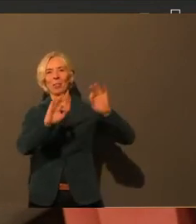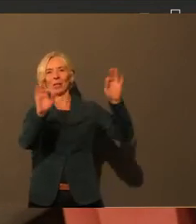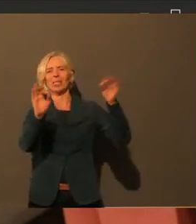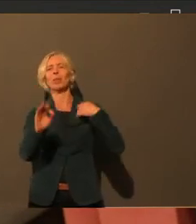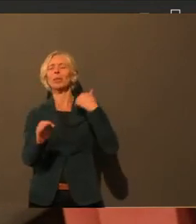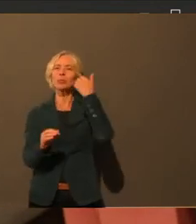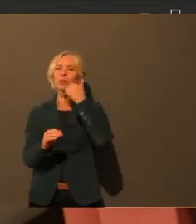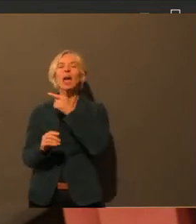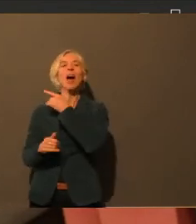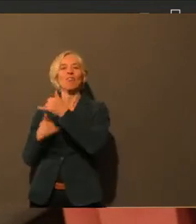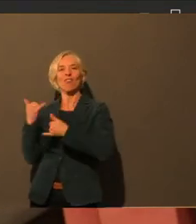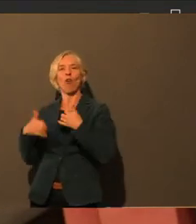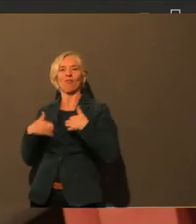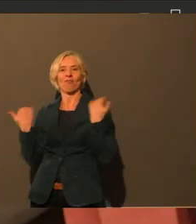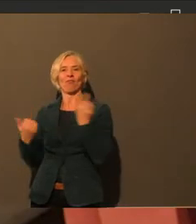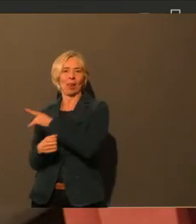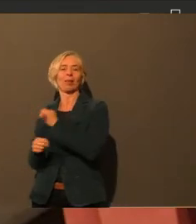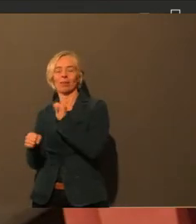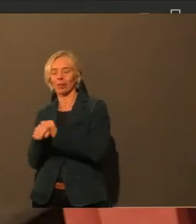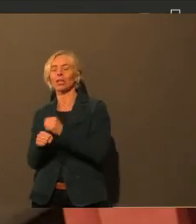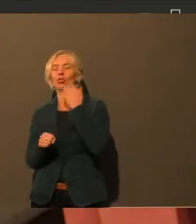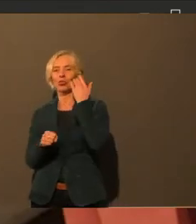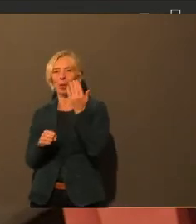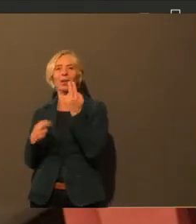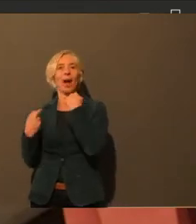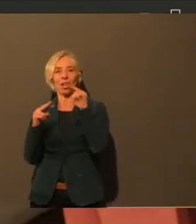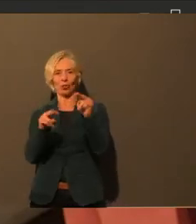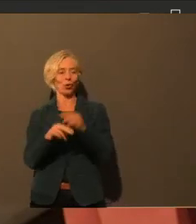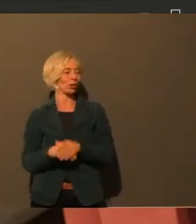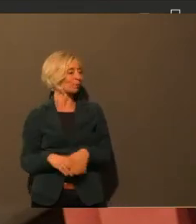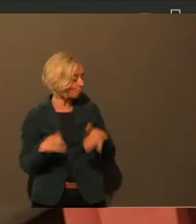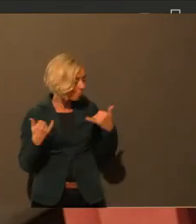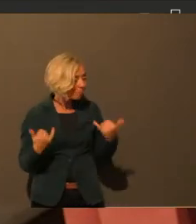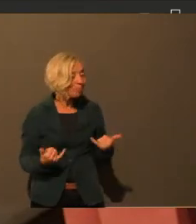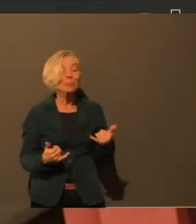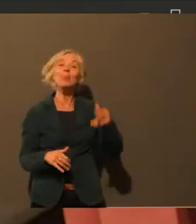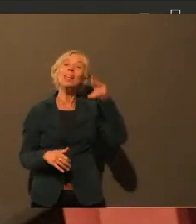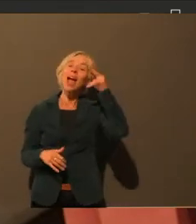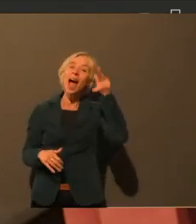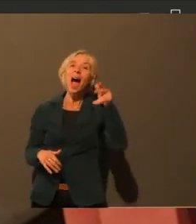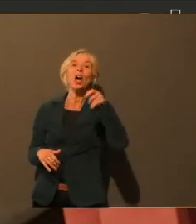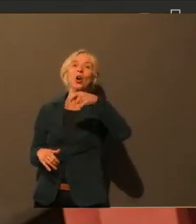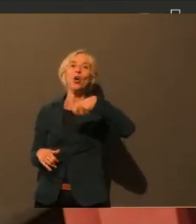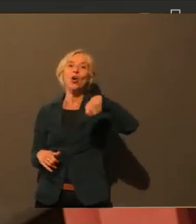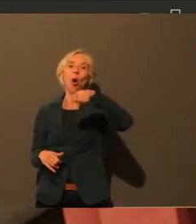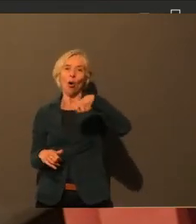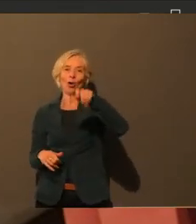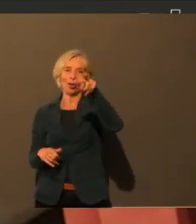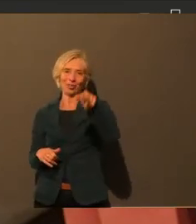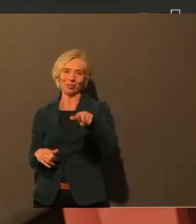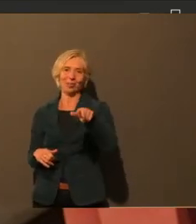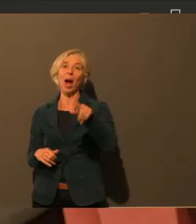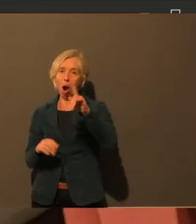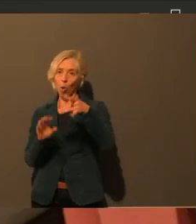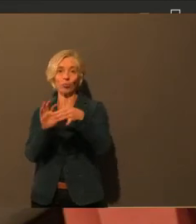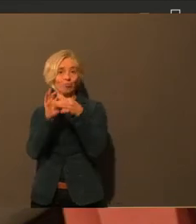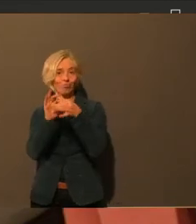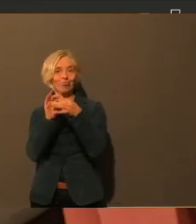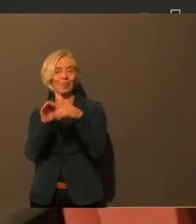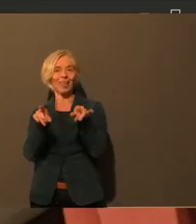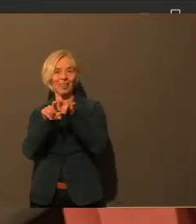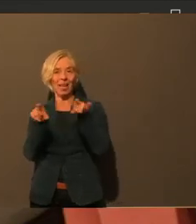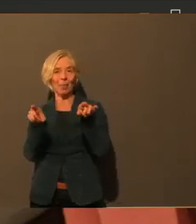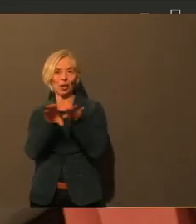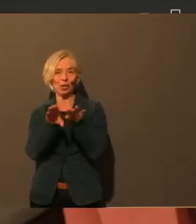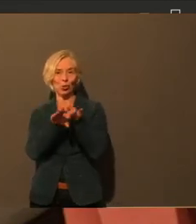bitten, Ihnen die Frage zu beantworten. Herr Koch will sicher auch was zum Thema Schule sagen. Richtig, auch von